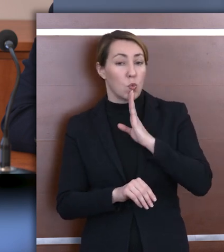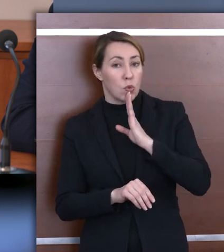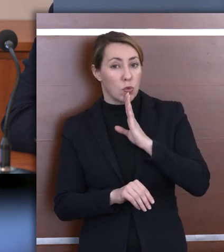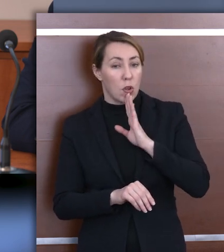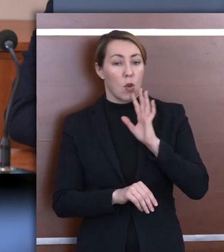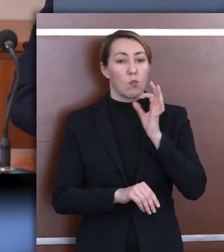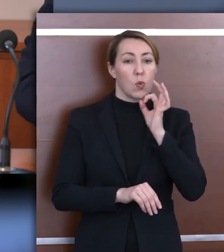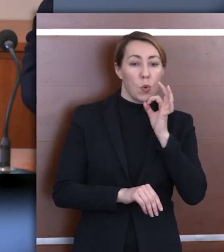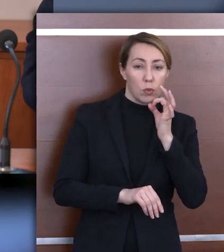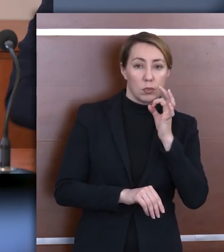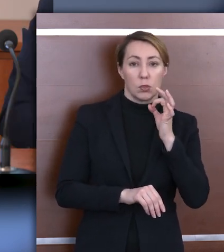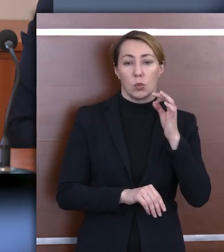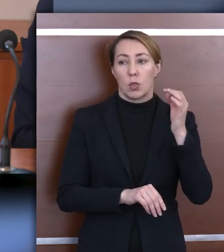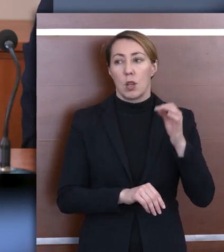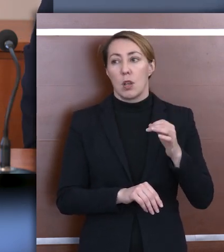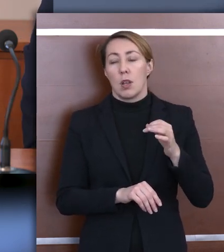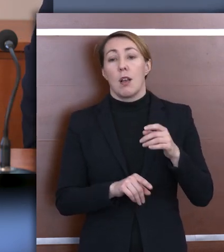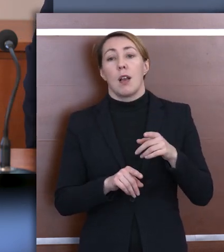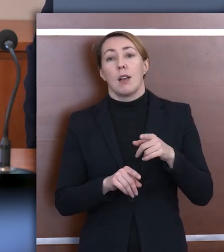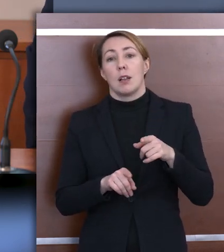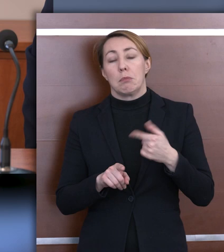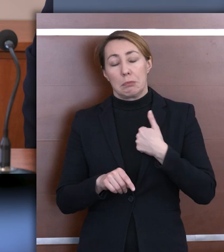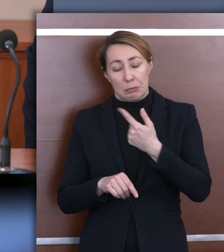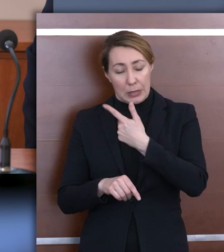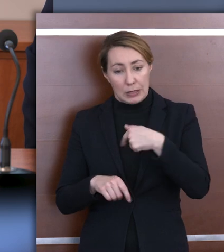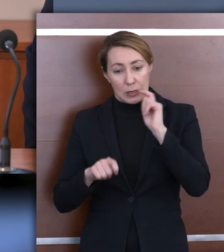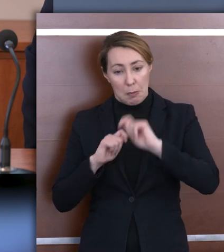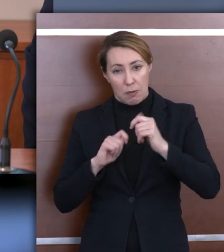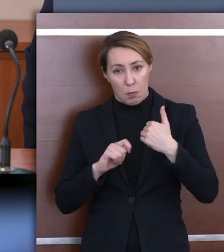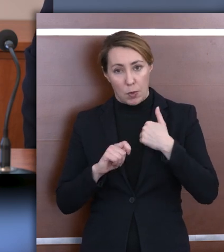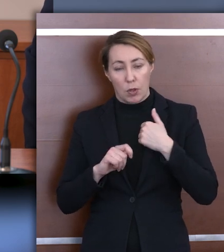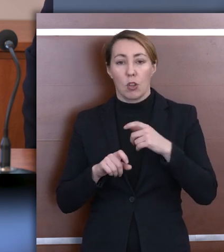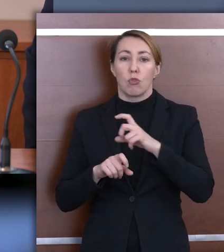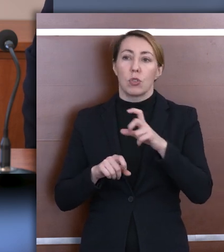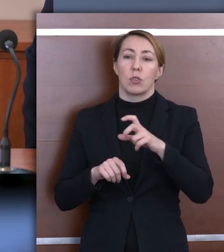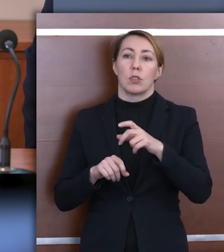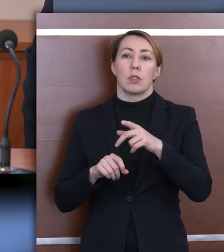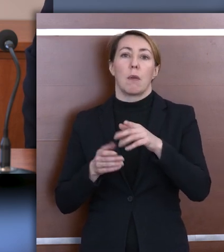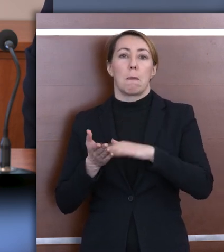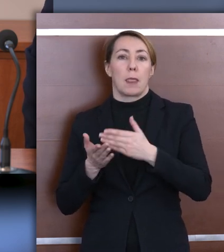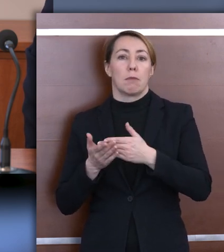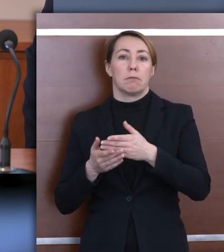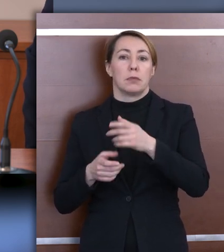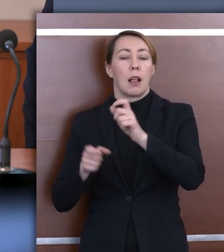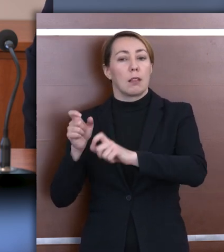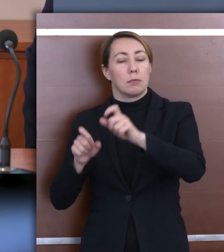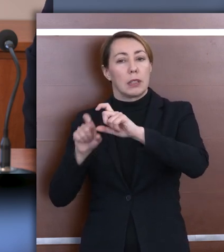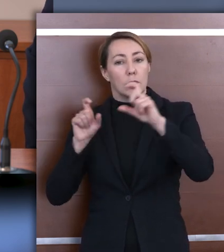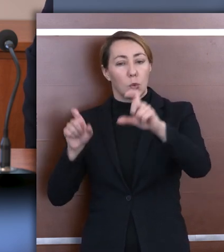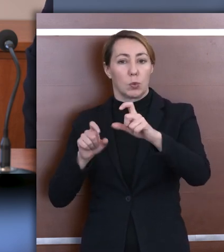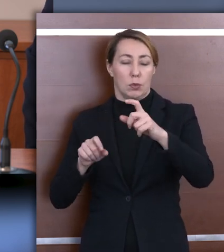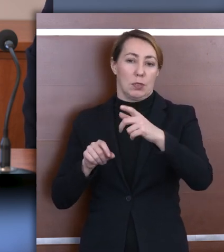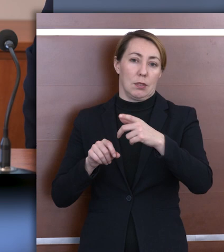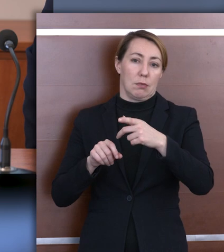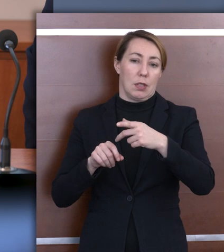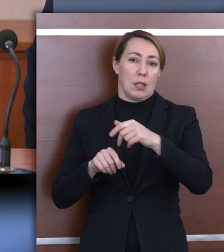uczniów i młodzieży, sprawdziliśmy również, czy jednostki samorządu terytorialnego udzielają i